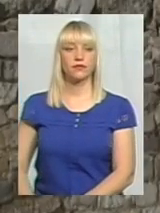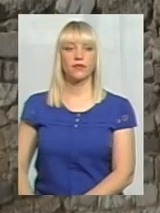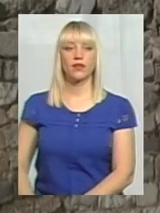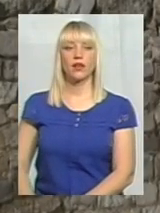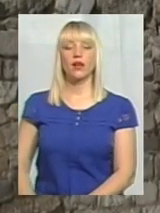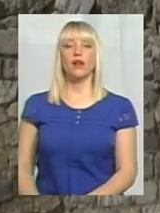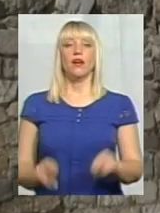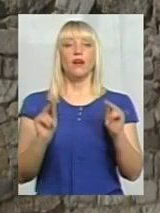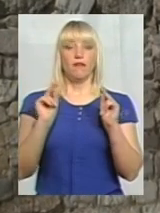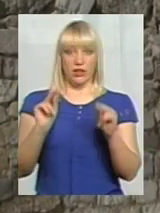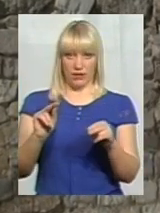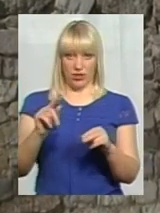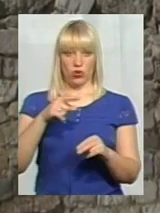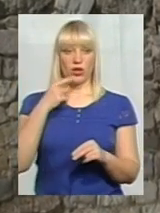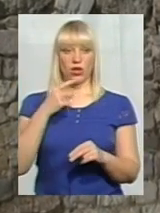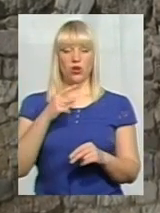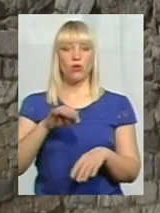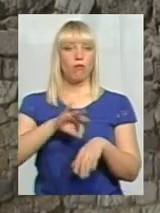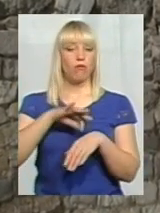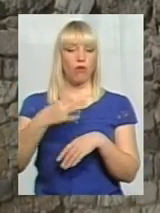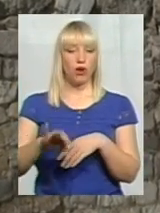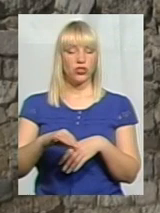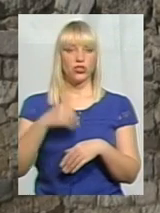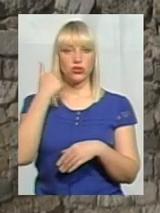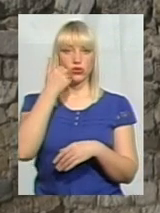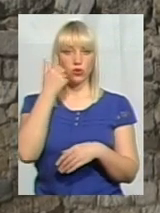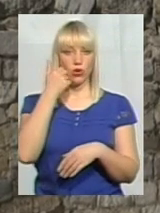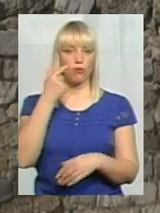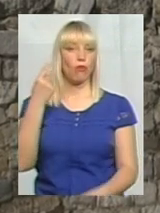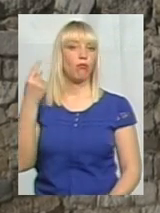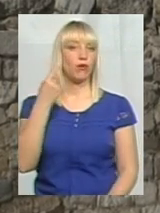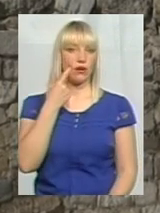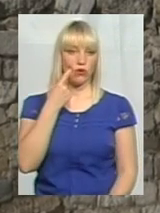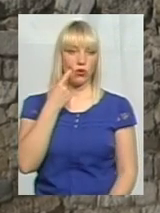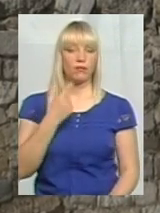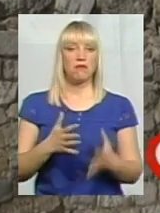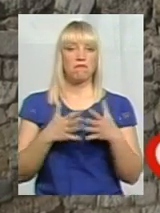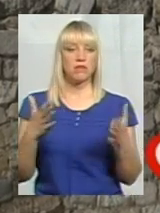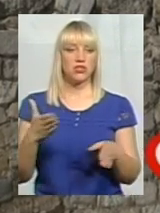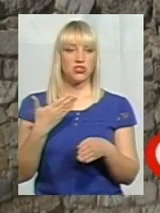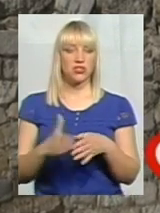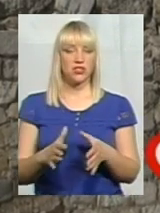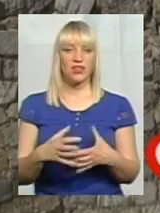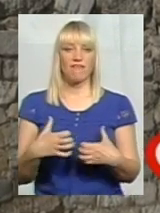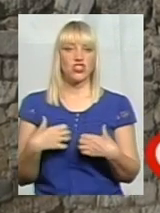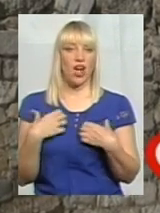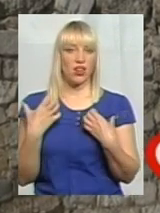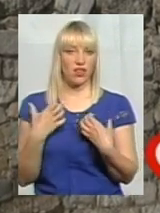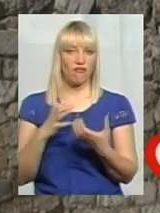Відверто кажу, боляче, соромно, прикро. Більша частина в жахливому стані.